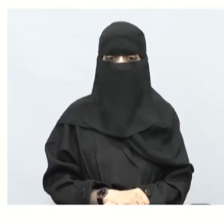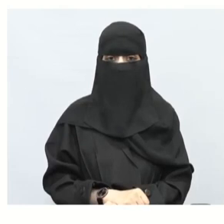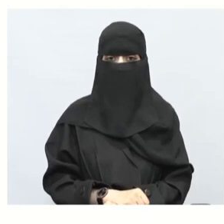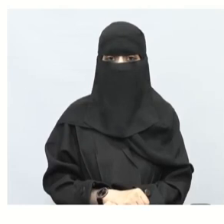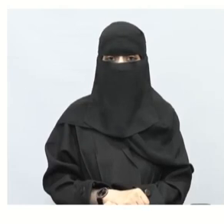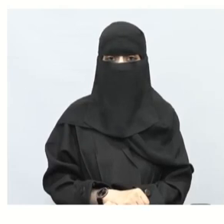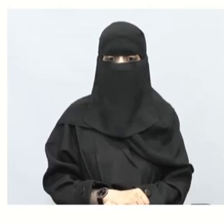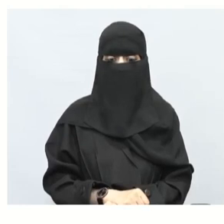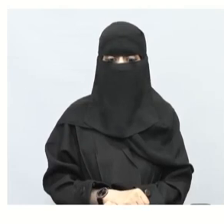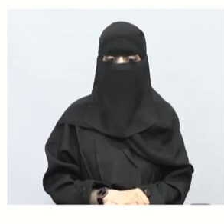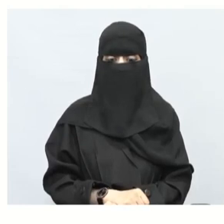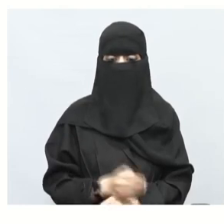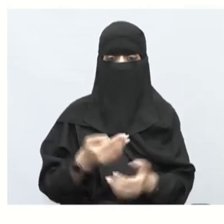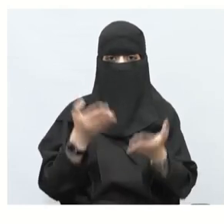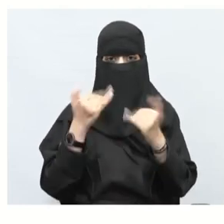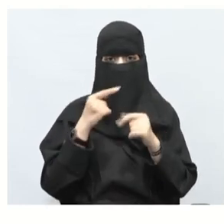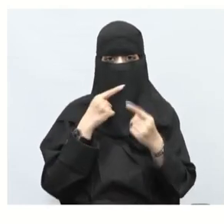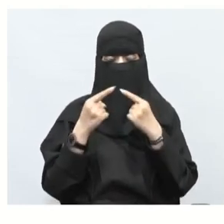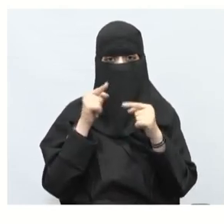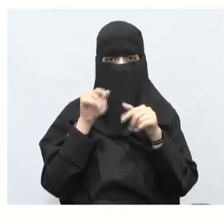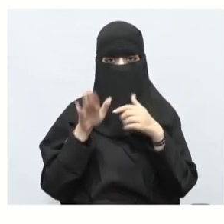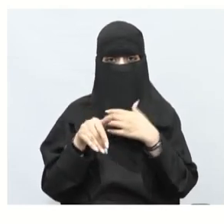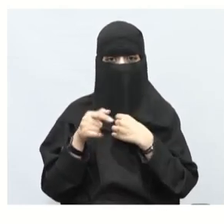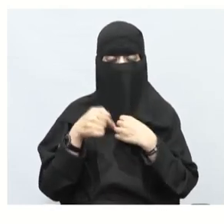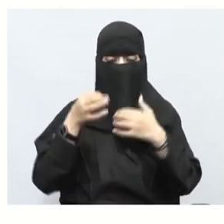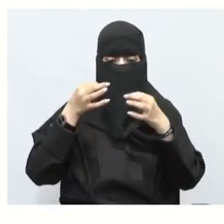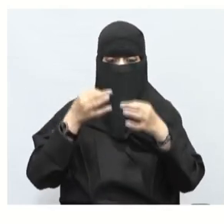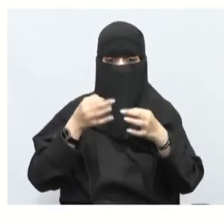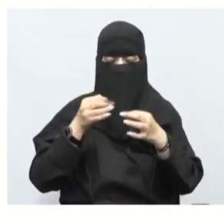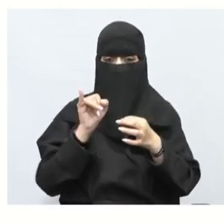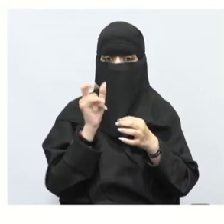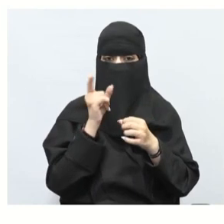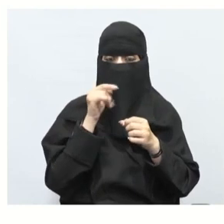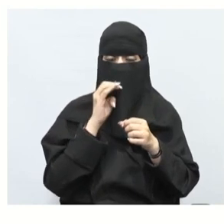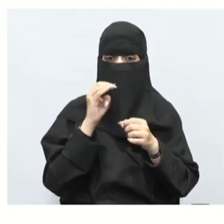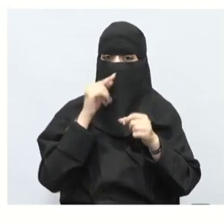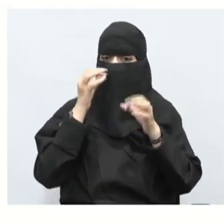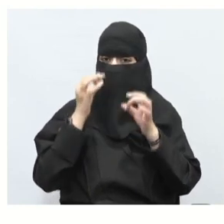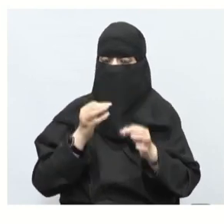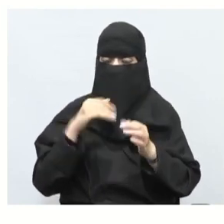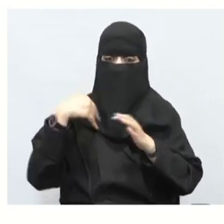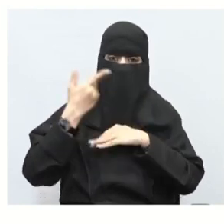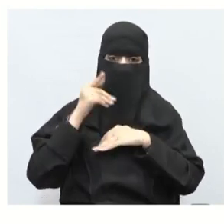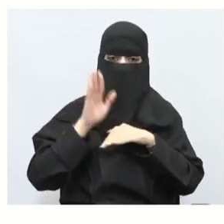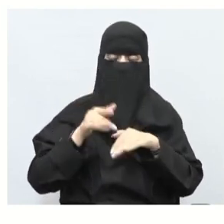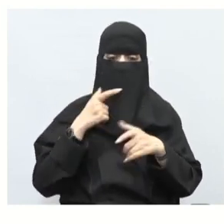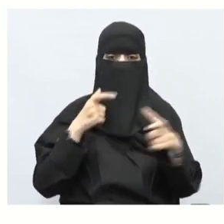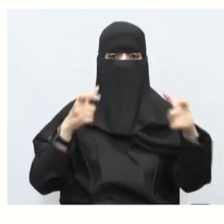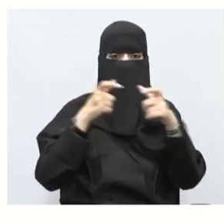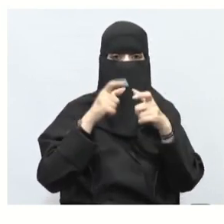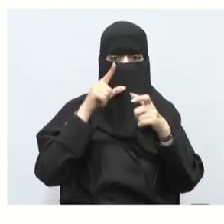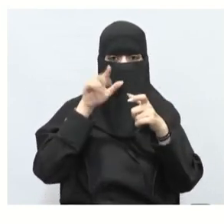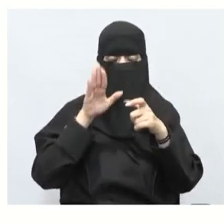تشاهد الآن جيدة طيب تعالوا لنتناقش أنا وأنتم فيها تحقق طبعا أنا جيت بتحقق كالآتي راح تجمع